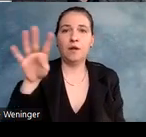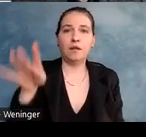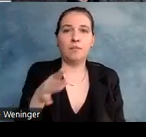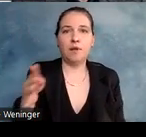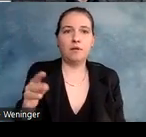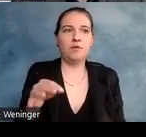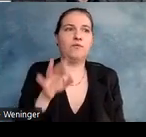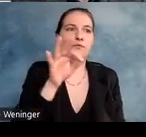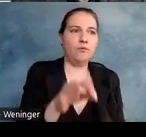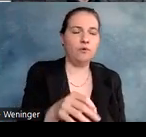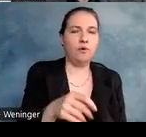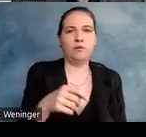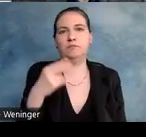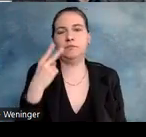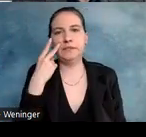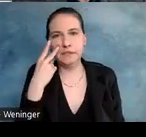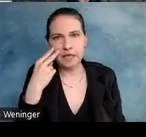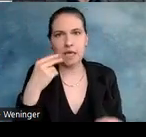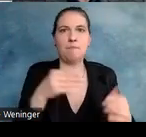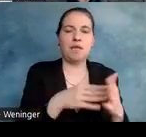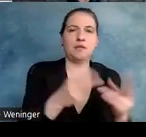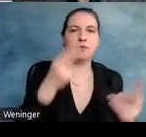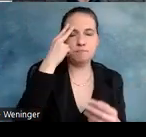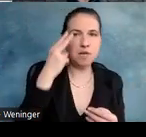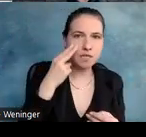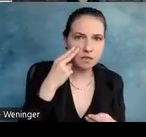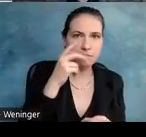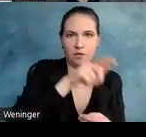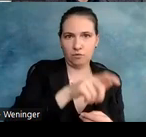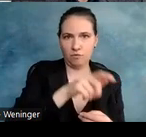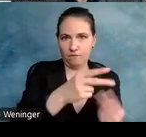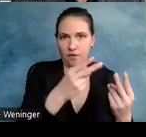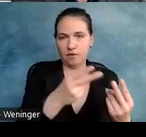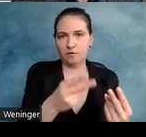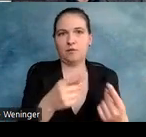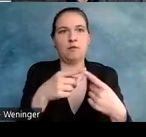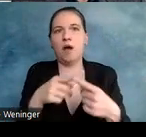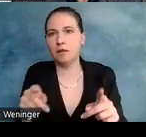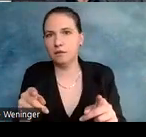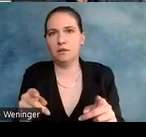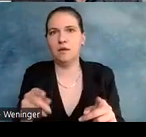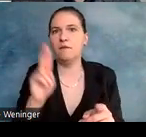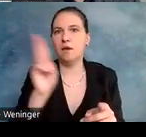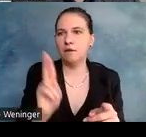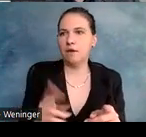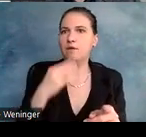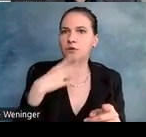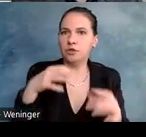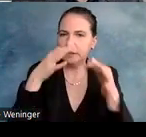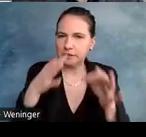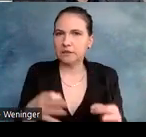blinde und sehbehinderte Leser und Leserinnen, sondern auch für andere, die die Zahlen gerne mal wirklich